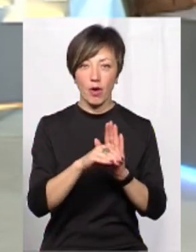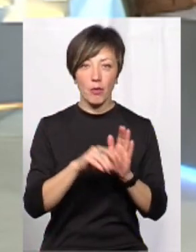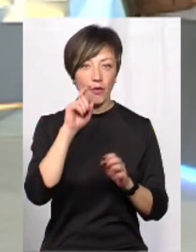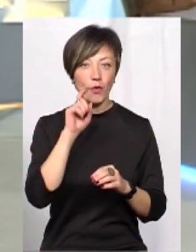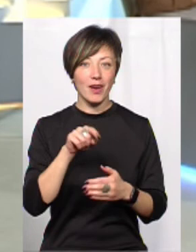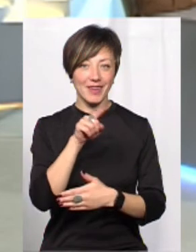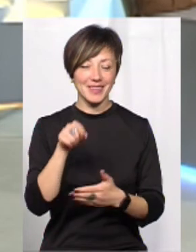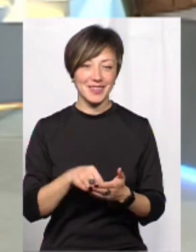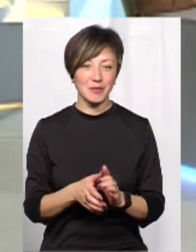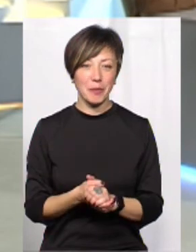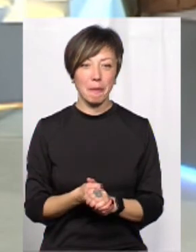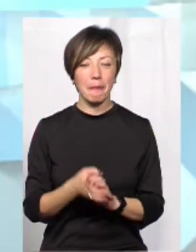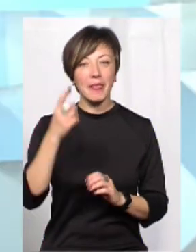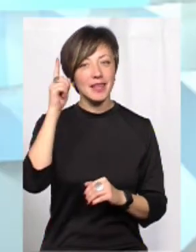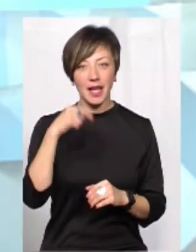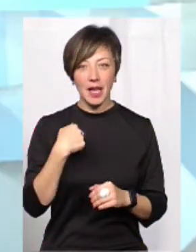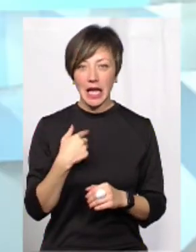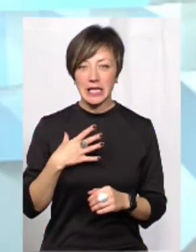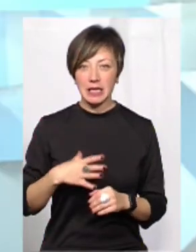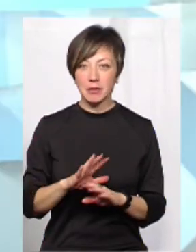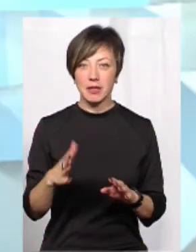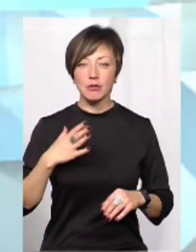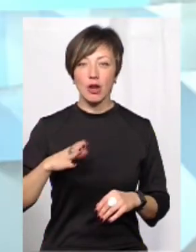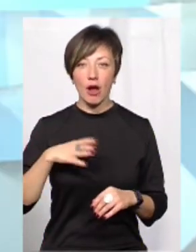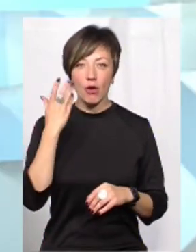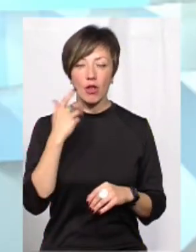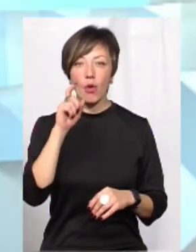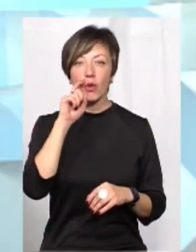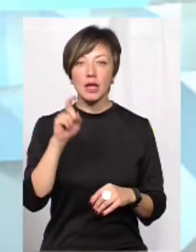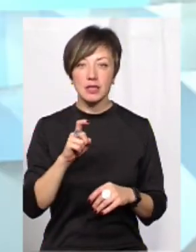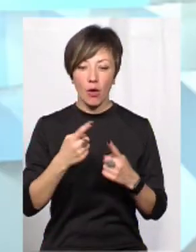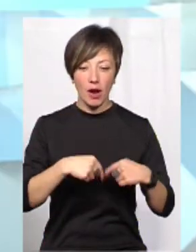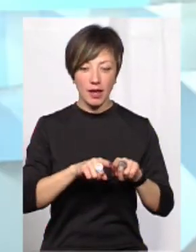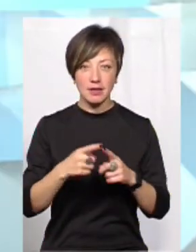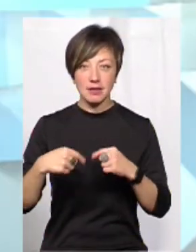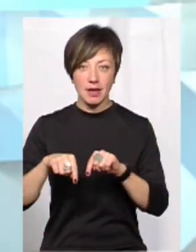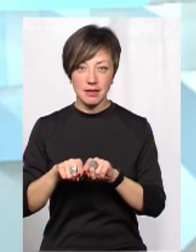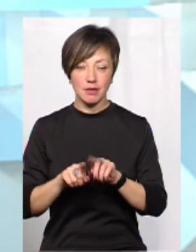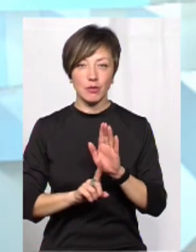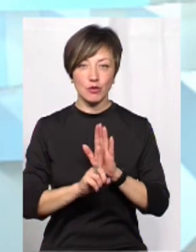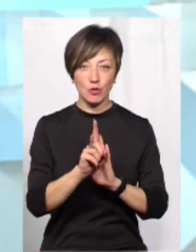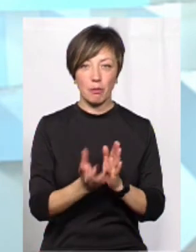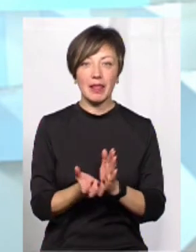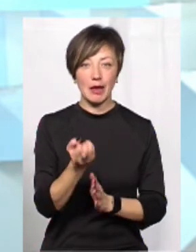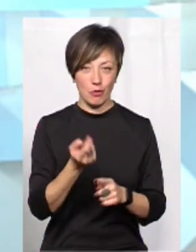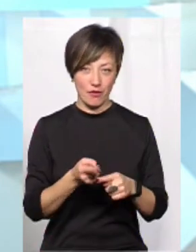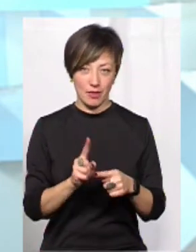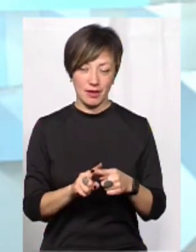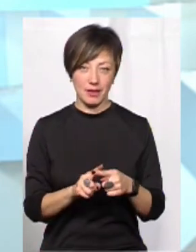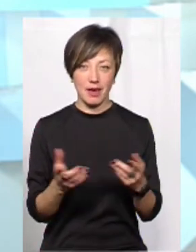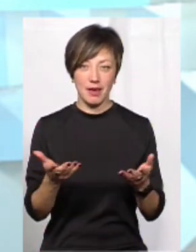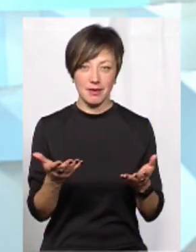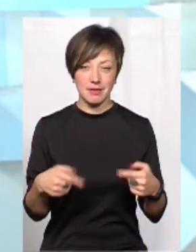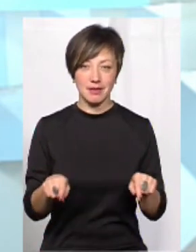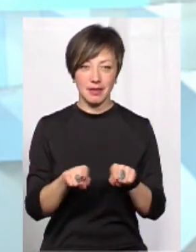Україні? Знаєте, я з нетерпінням чекаю, коли українські організації почнуть підтримувати